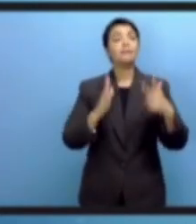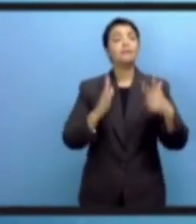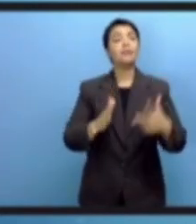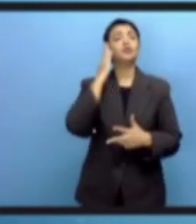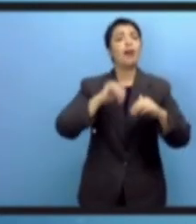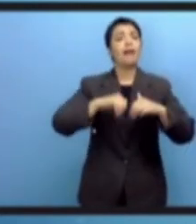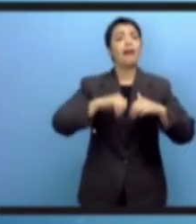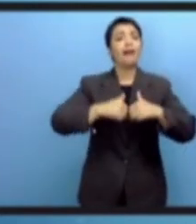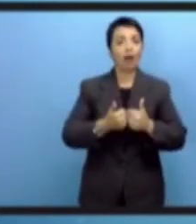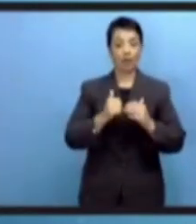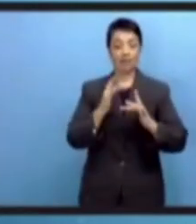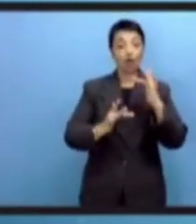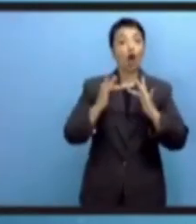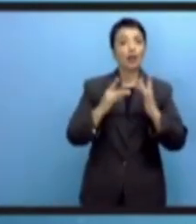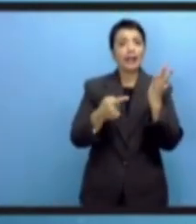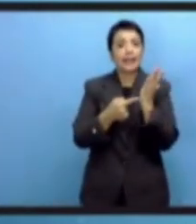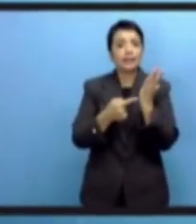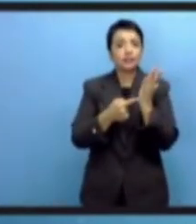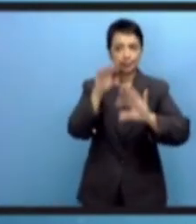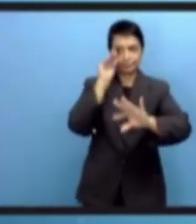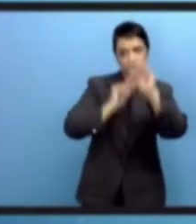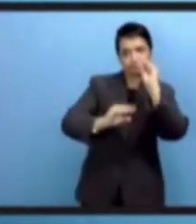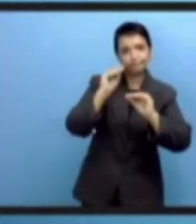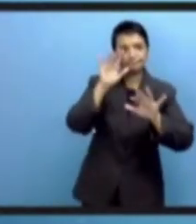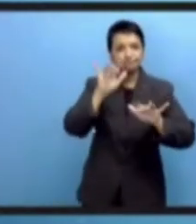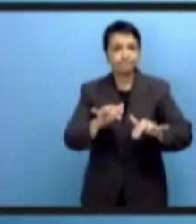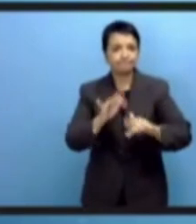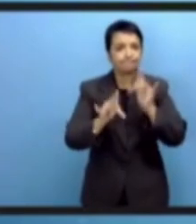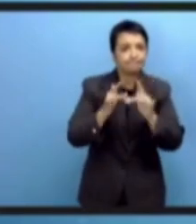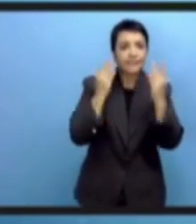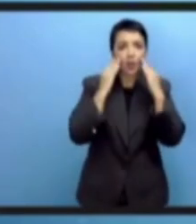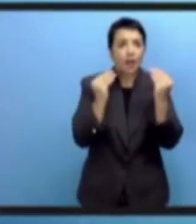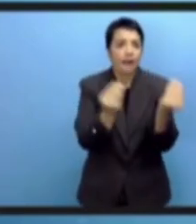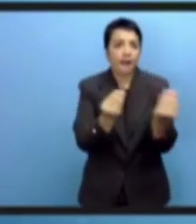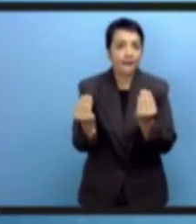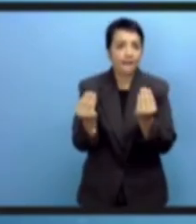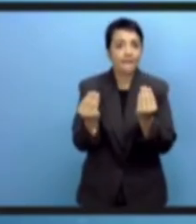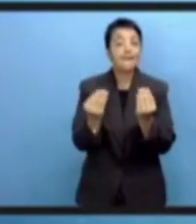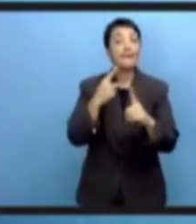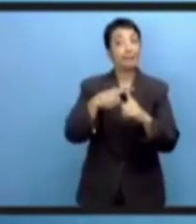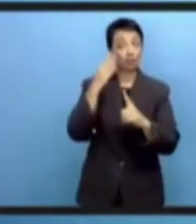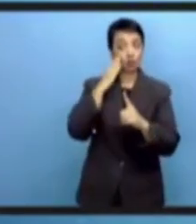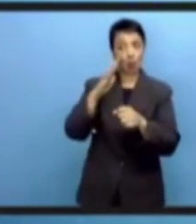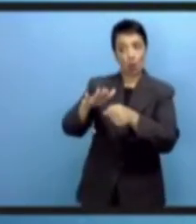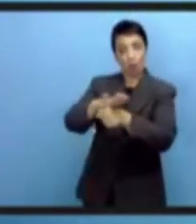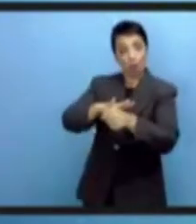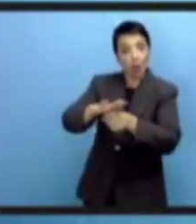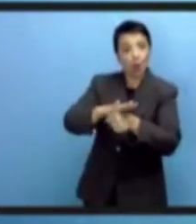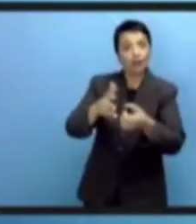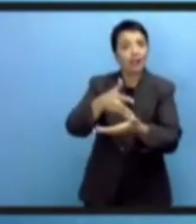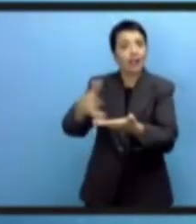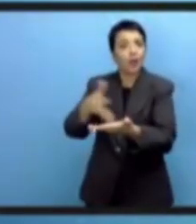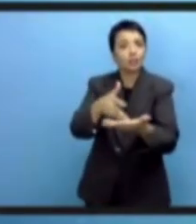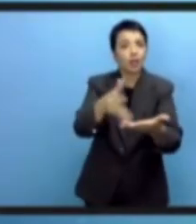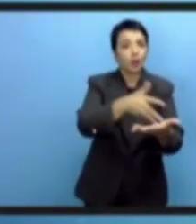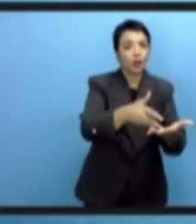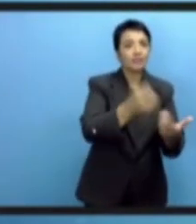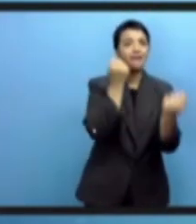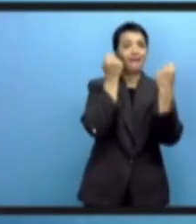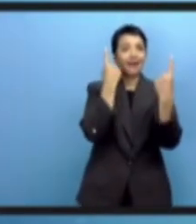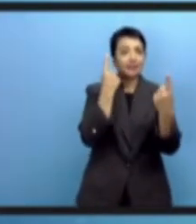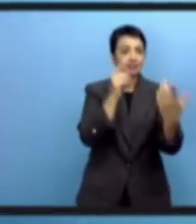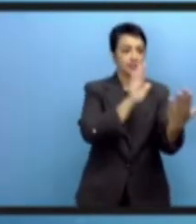подключения. Это непросто, потому что